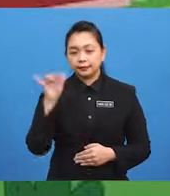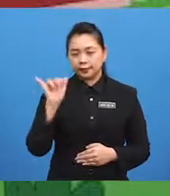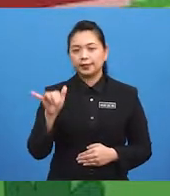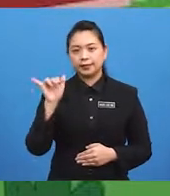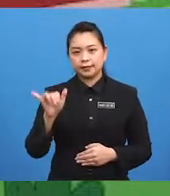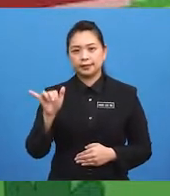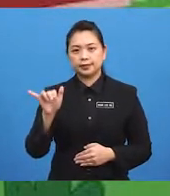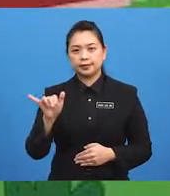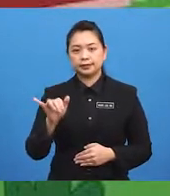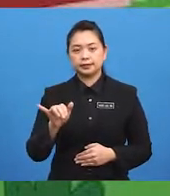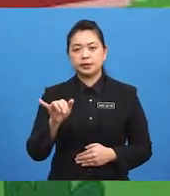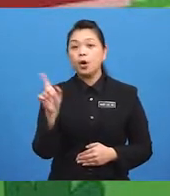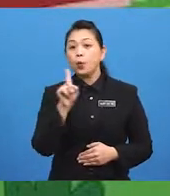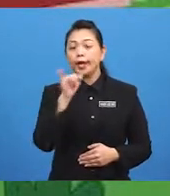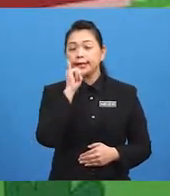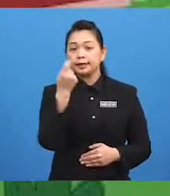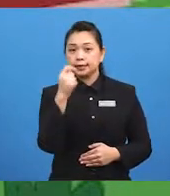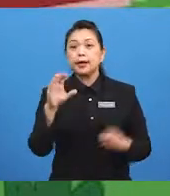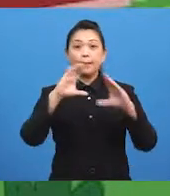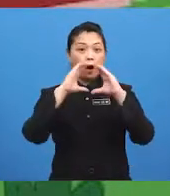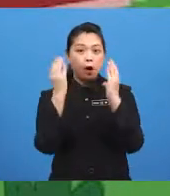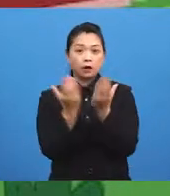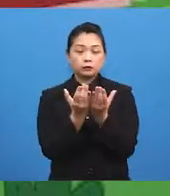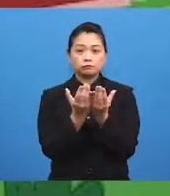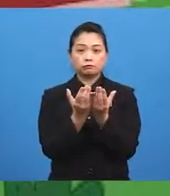Yes! Where is the ball?